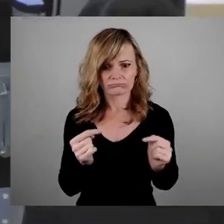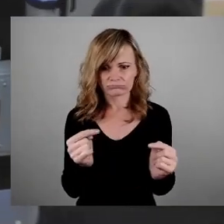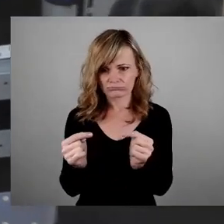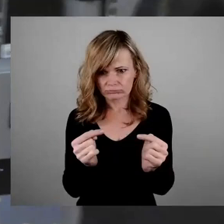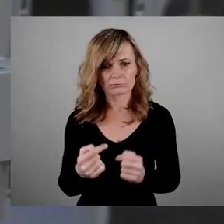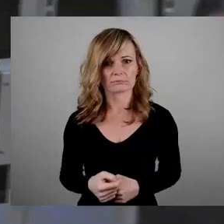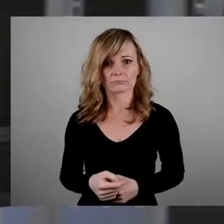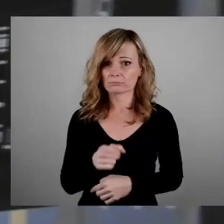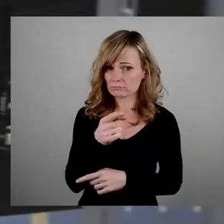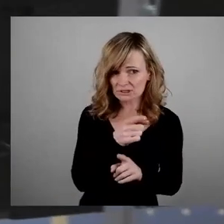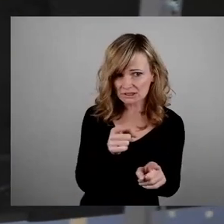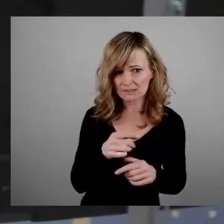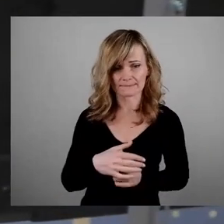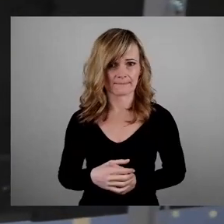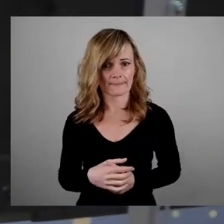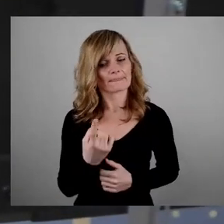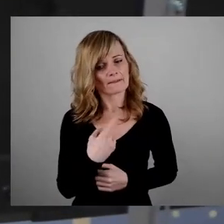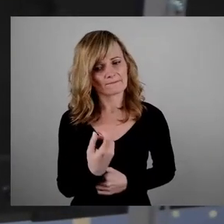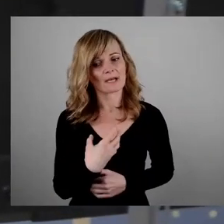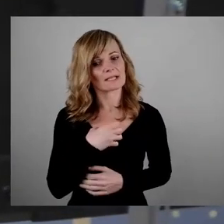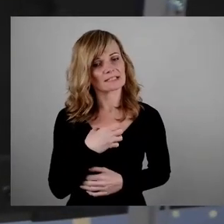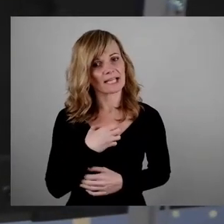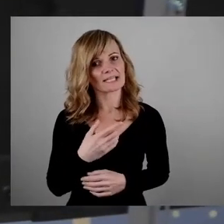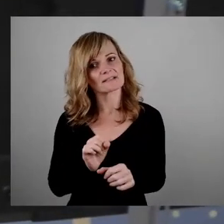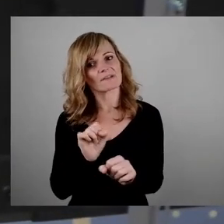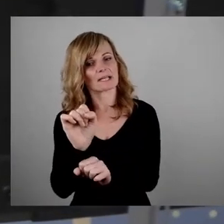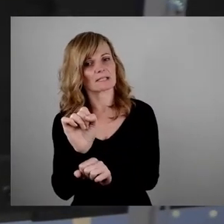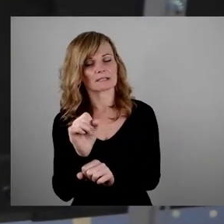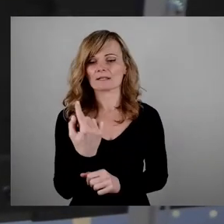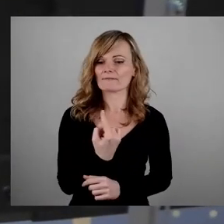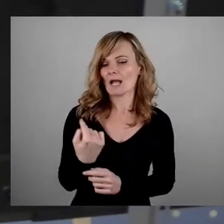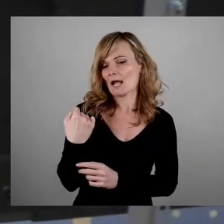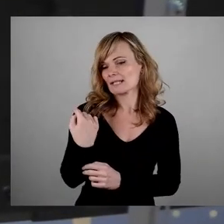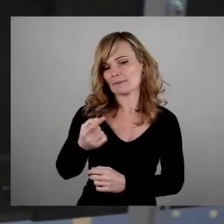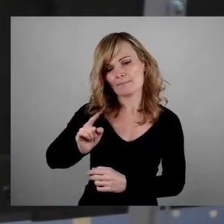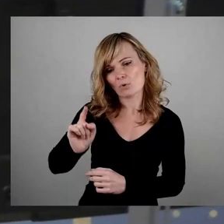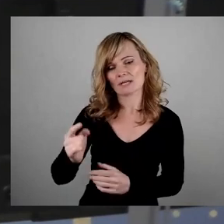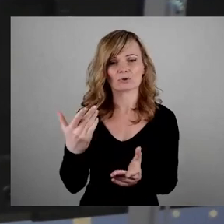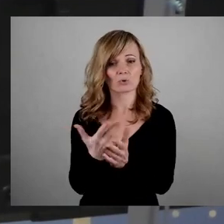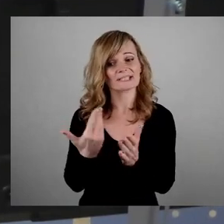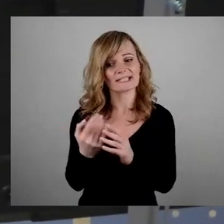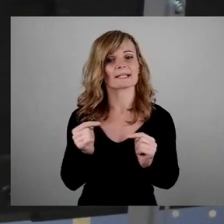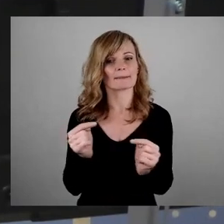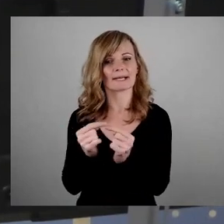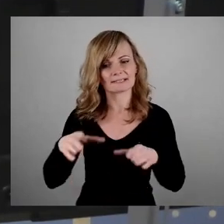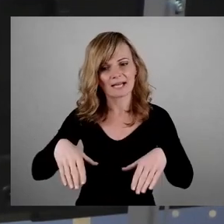sie. Wir haben als Dresden Widersetzen in den letzten Monaten eine Debatte angestoßen, die großen Anklang in der Stadtgesellschaft